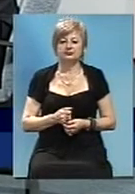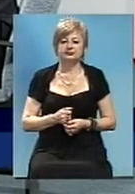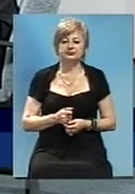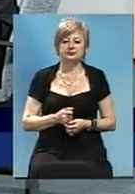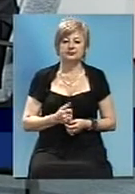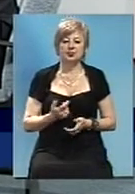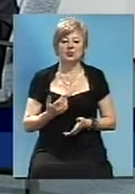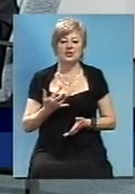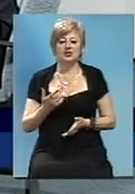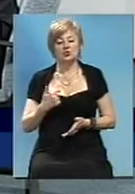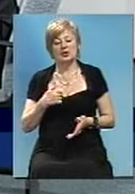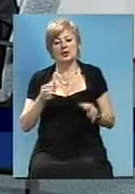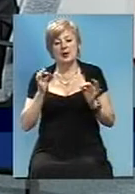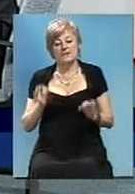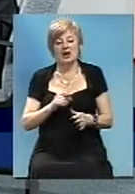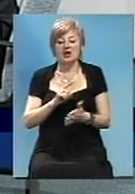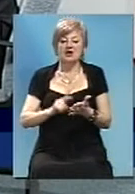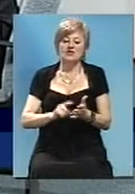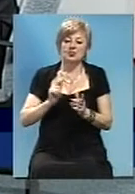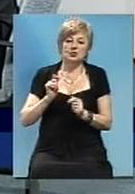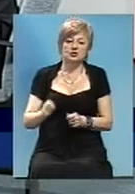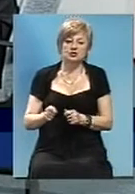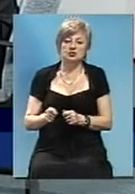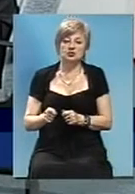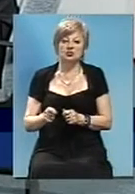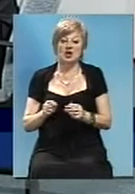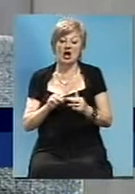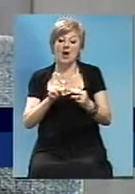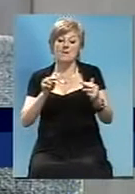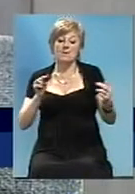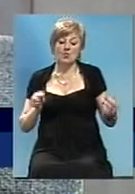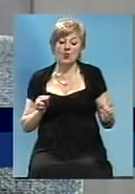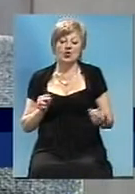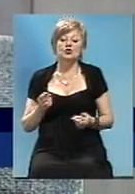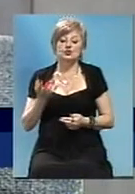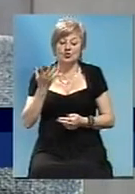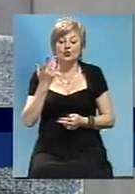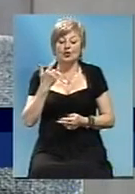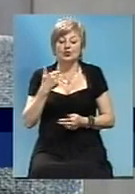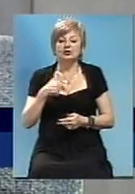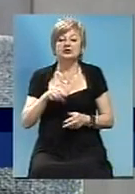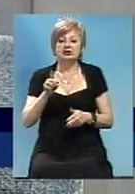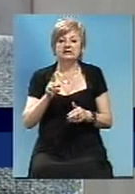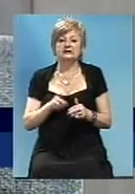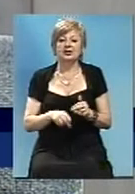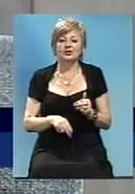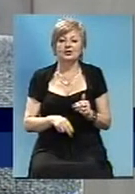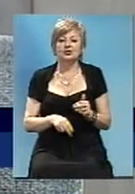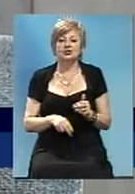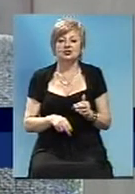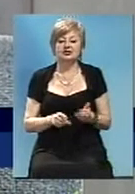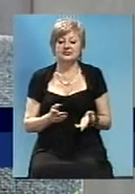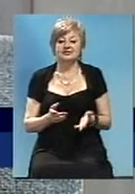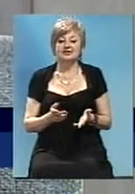я знайду правильний вопрос. А вопрос маста. Я сам запрещу на порожнє вопрос